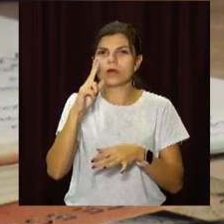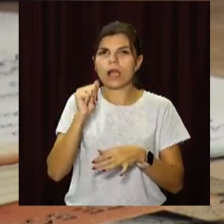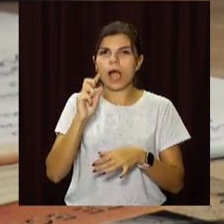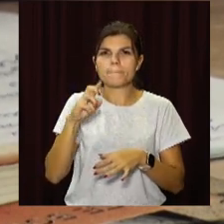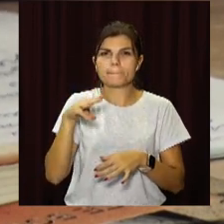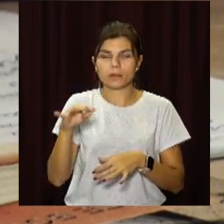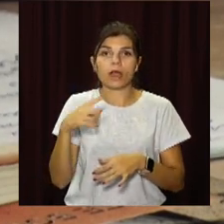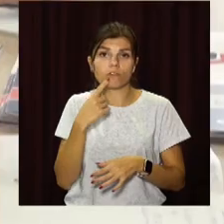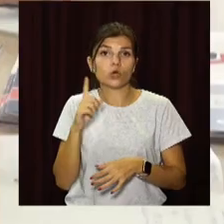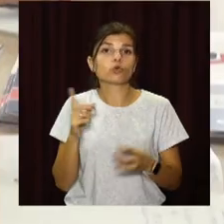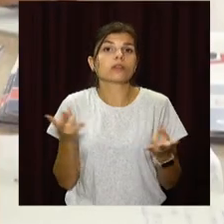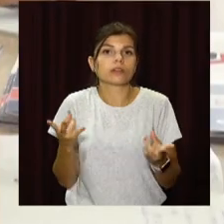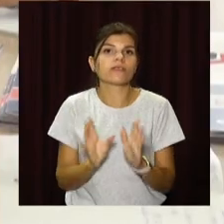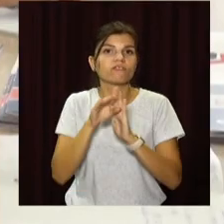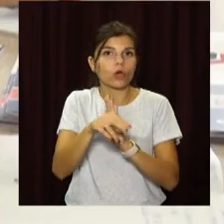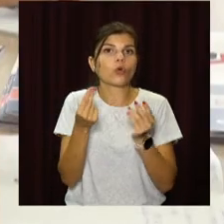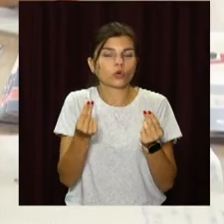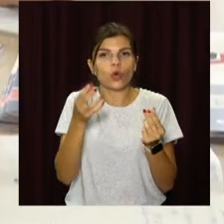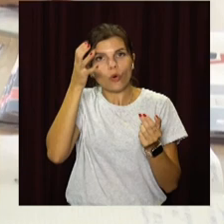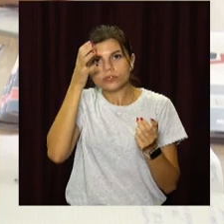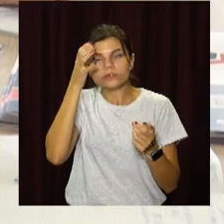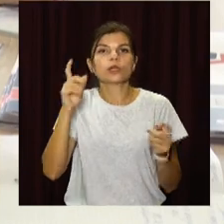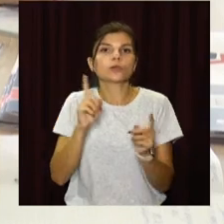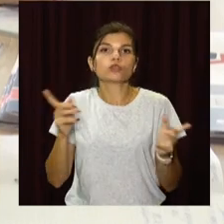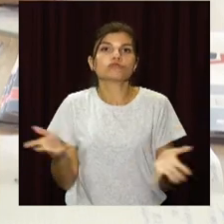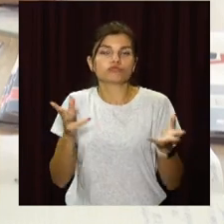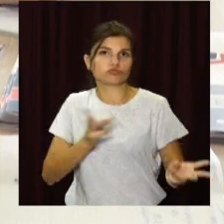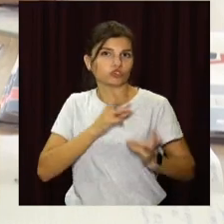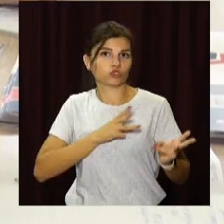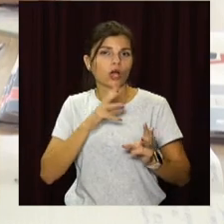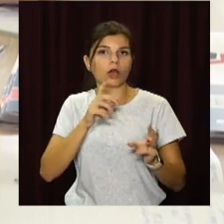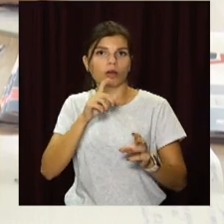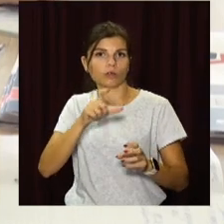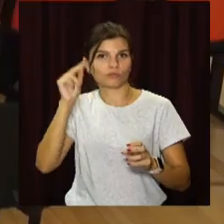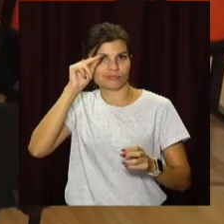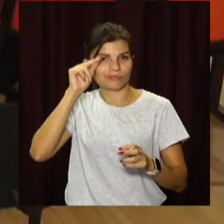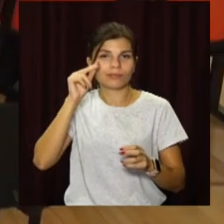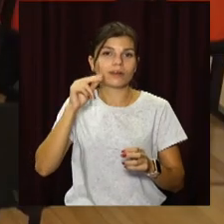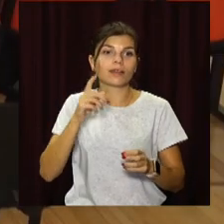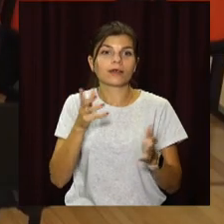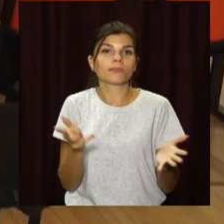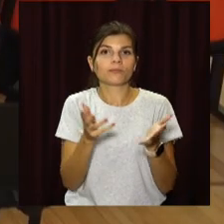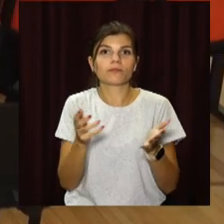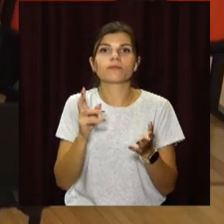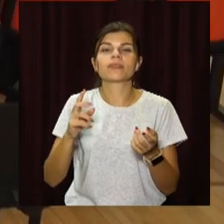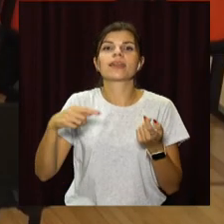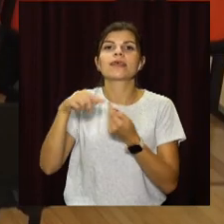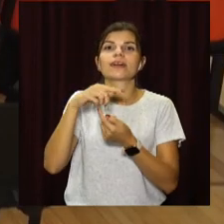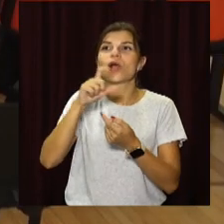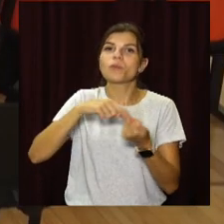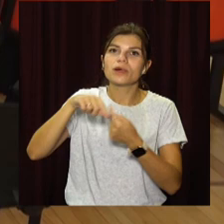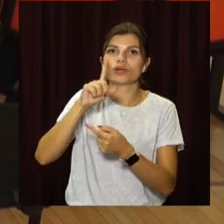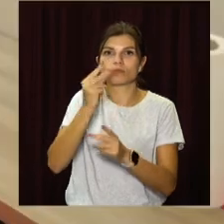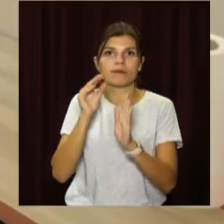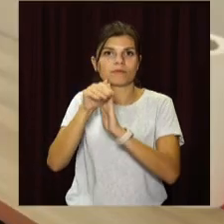Урядовці кажуть, треба вкладати кошти в освіту, аби стимулювати її розвиток, заохочувати підприємців інвестувати в цю